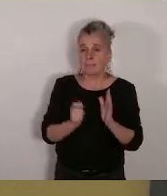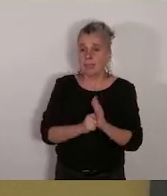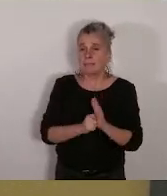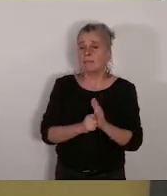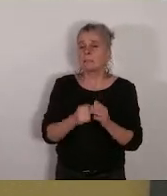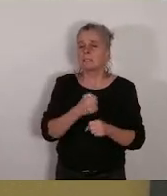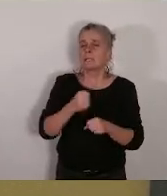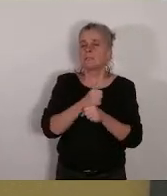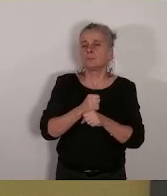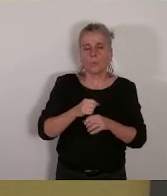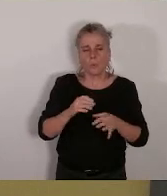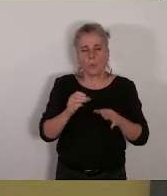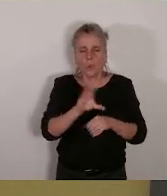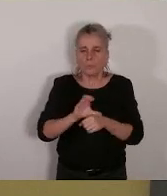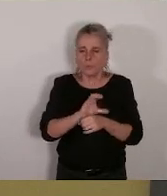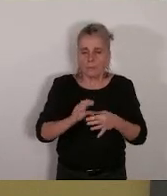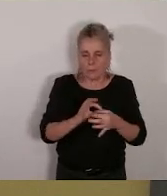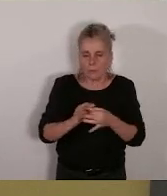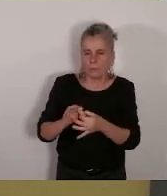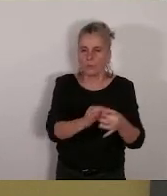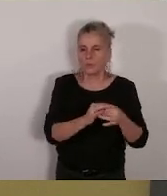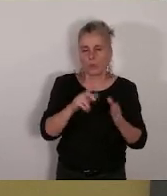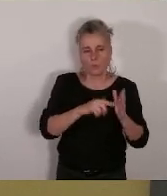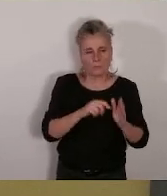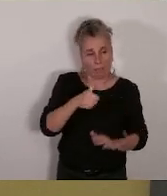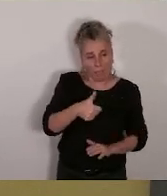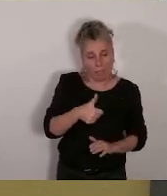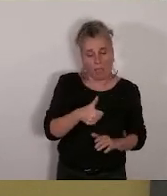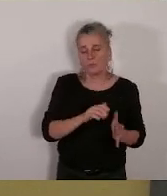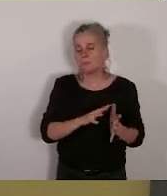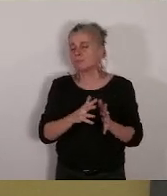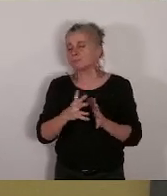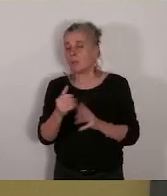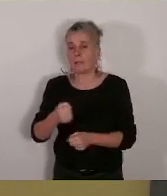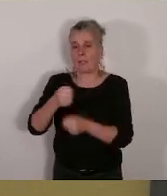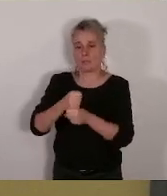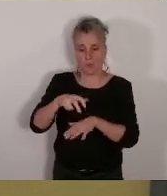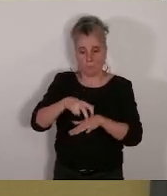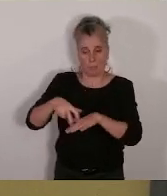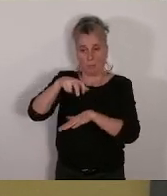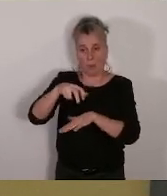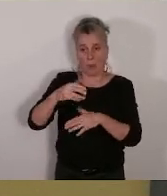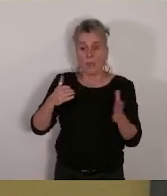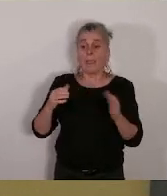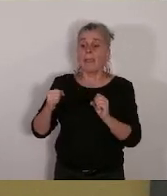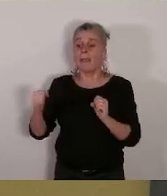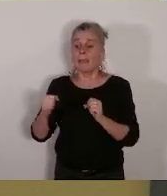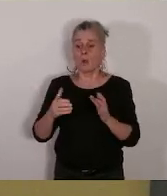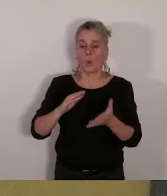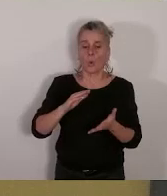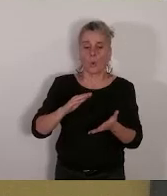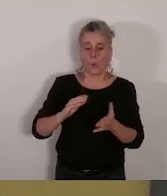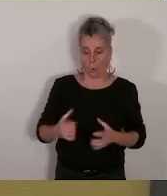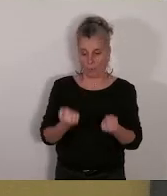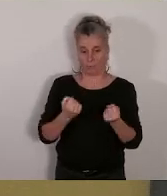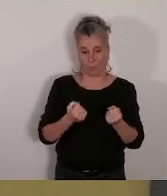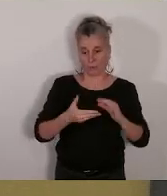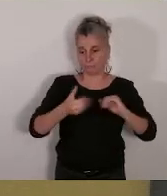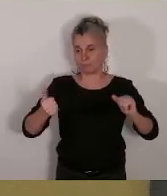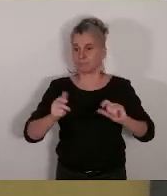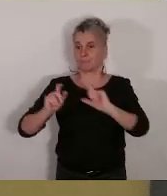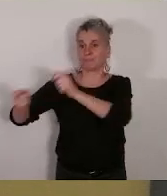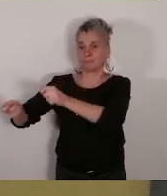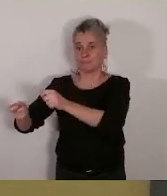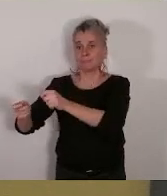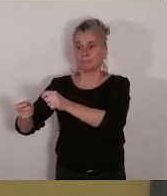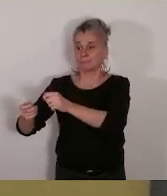2001 puis la création de la métropole où il y a eu une nouvelle attribution une nouvelle répartition des compétences et ces nouvelles collectivités territoriales